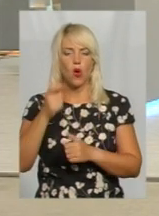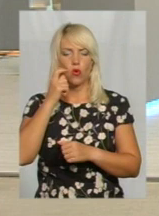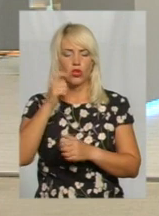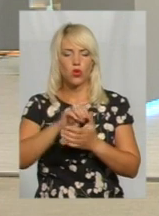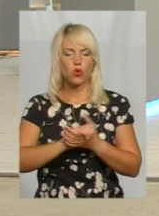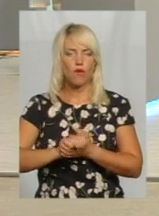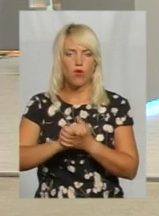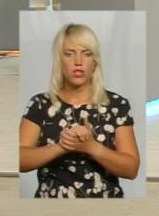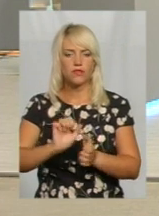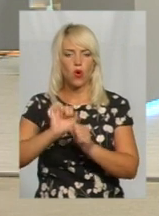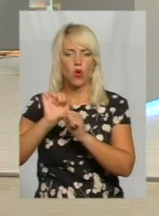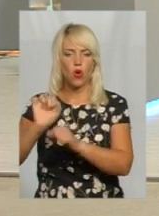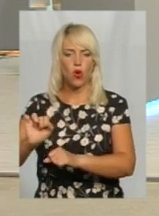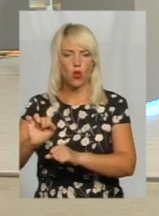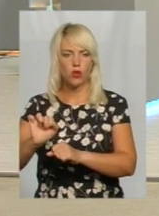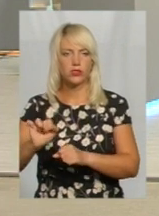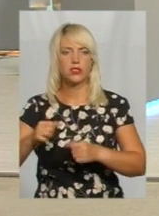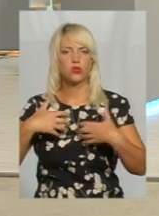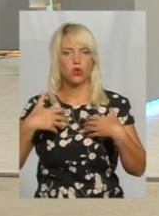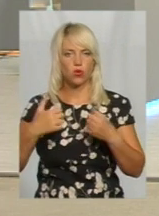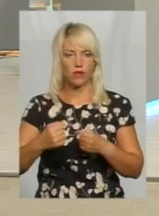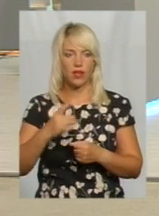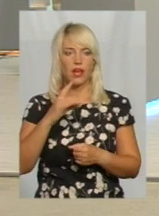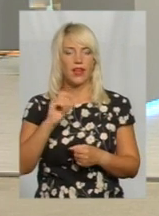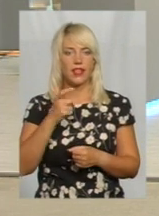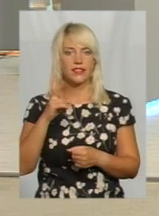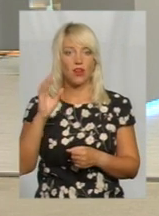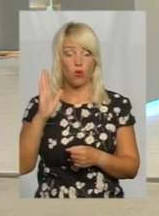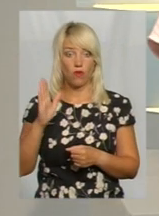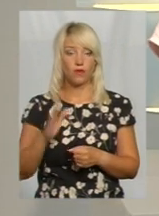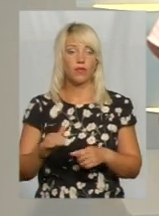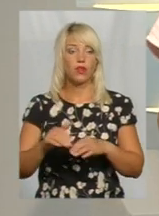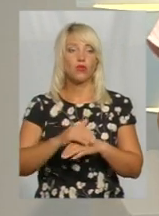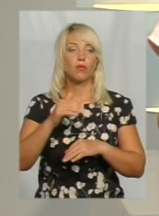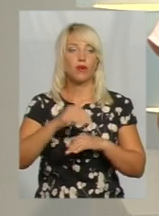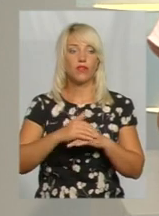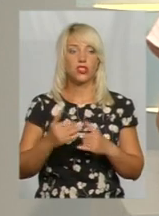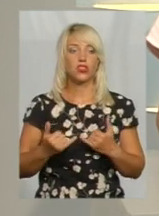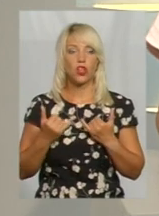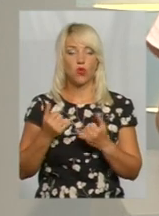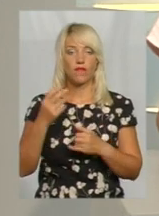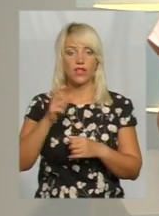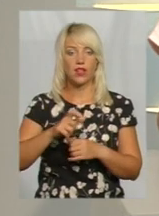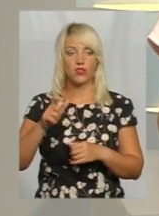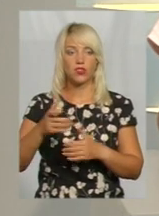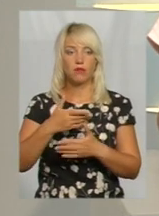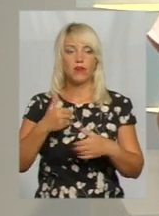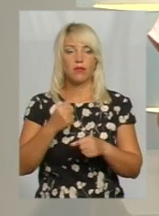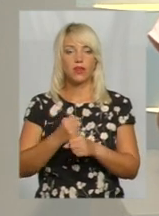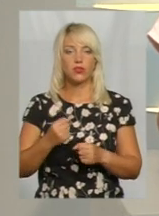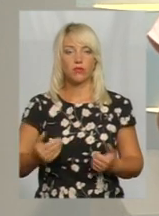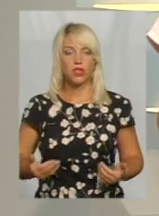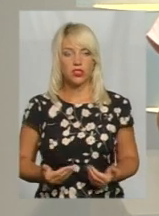Юрієм Рєзніковим. Вітаю вас, панове. Доброго вечора. Доброго вечора і вам, шановні глядачі. Ми працюємо наживо.